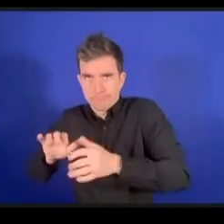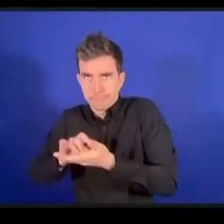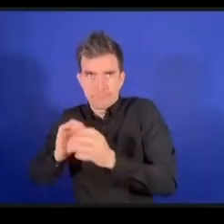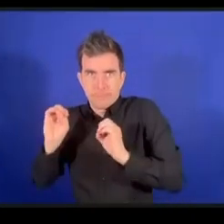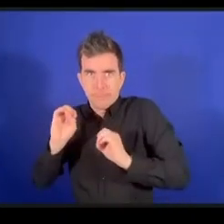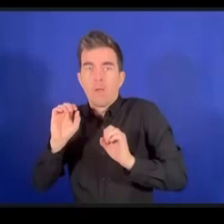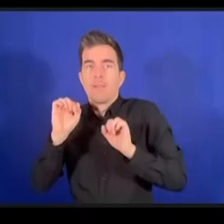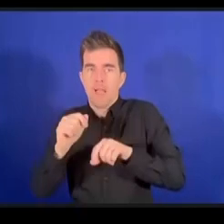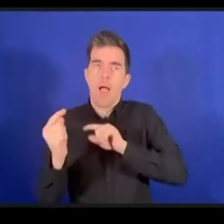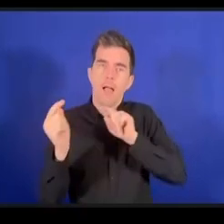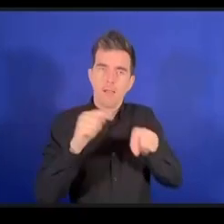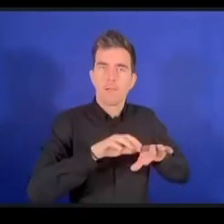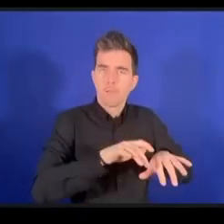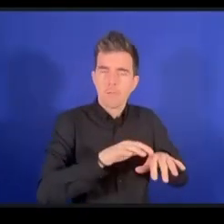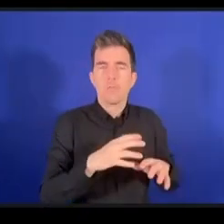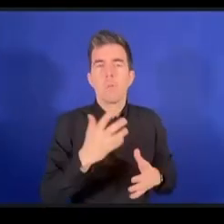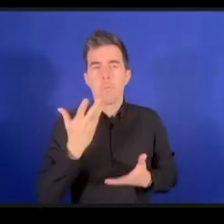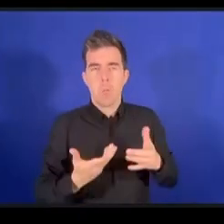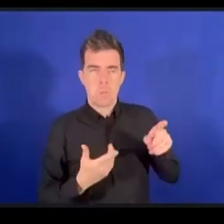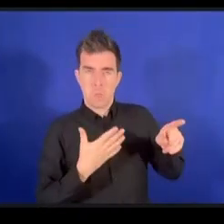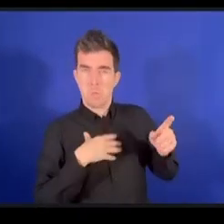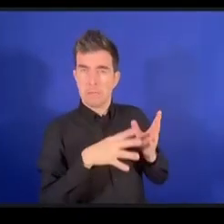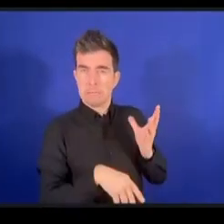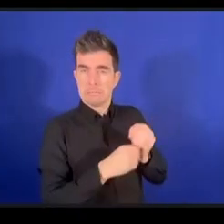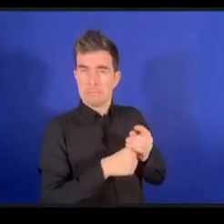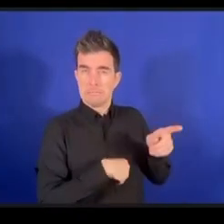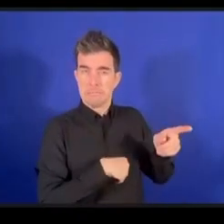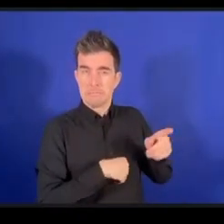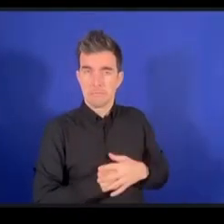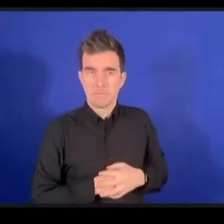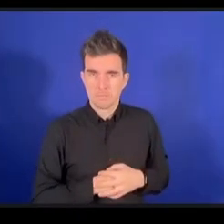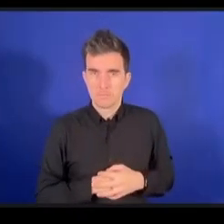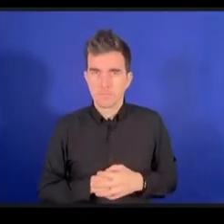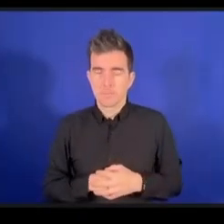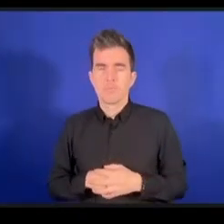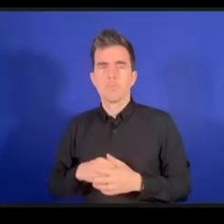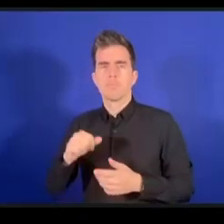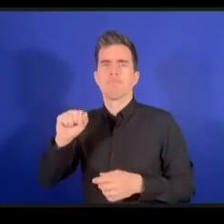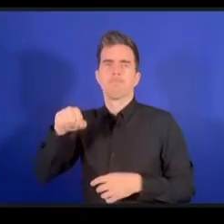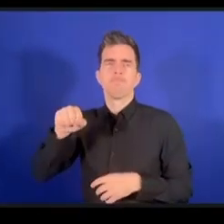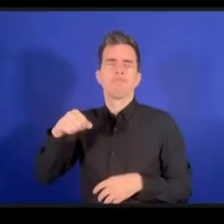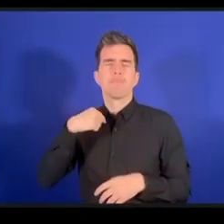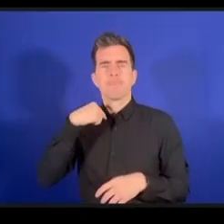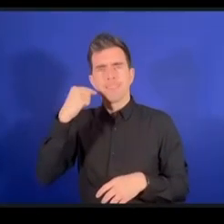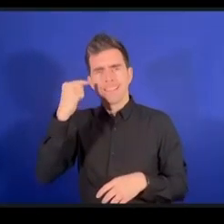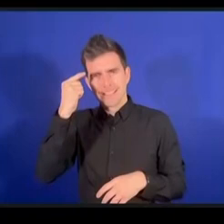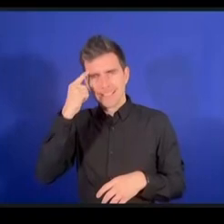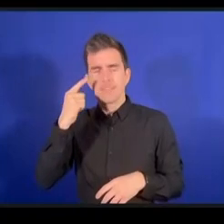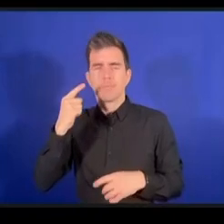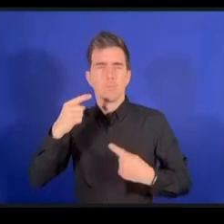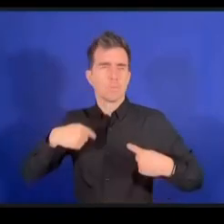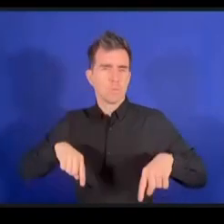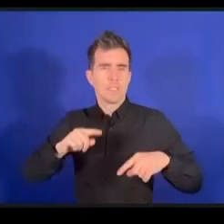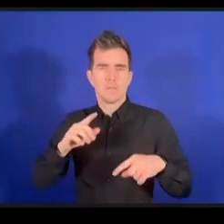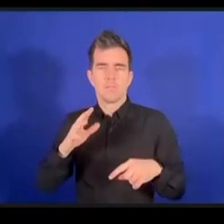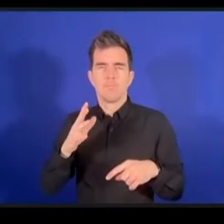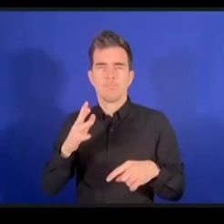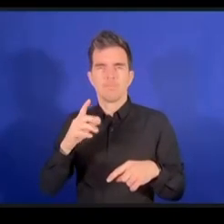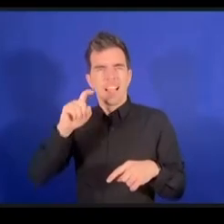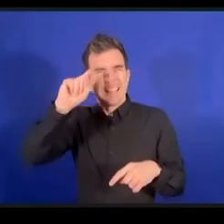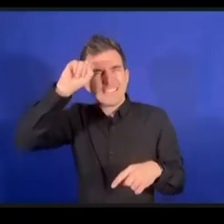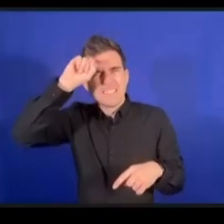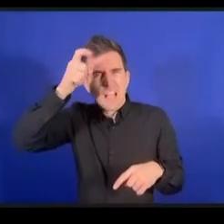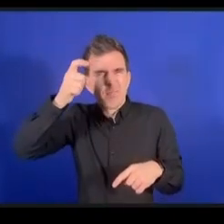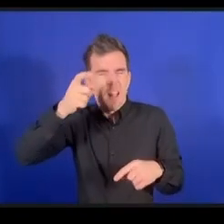في حين كانوا يفتكرون إليها في الماضي من الصعب أن يكون لدينا مساحة